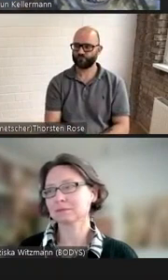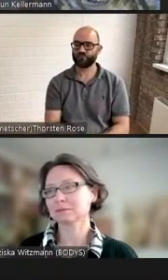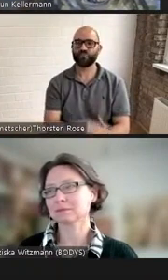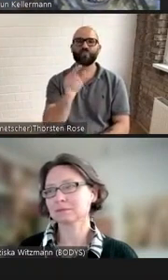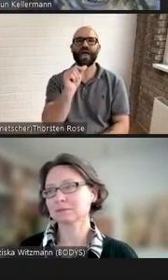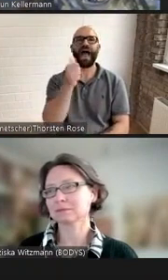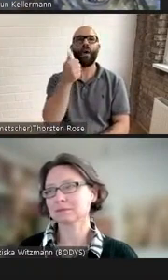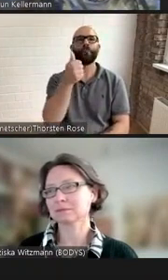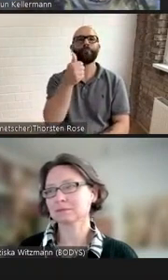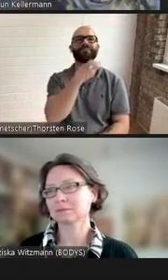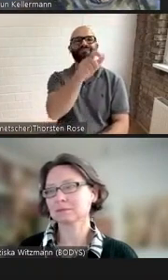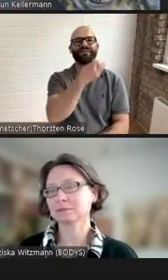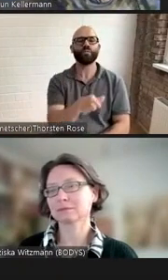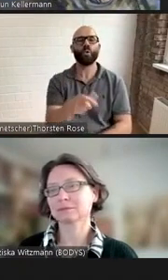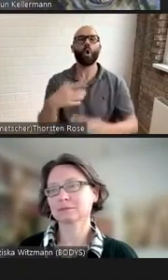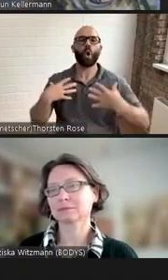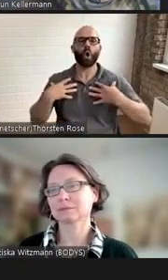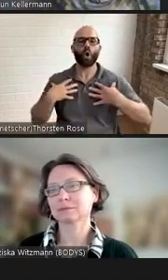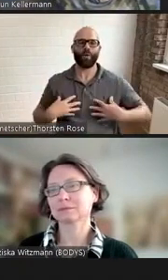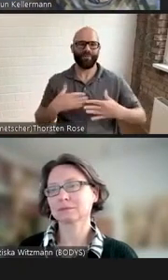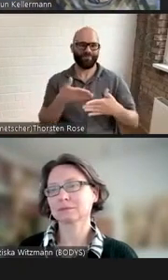in diesem Fall